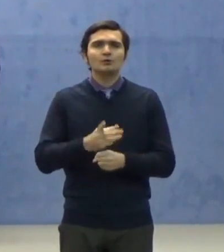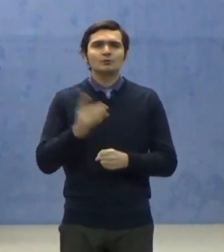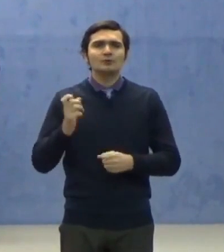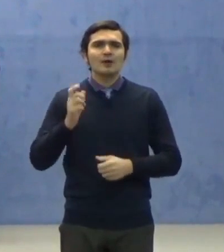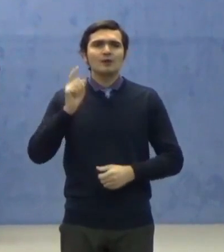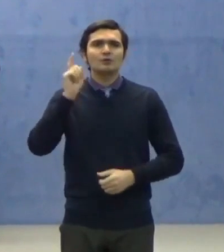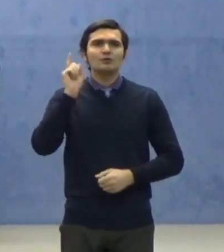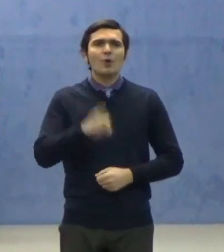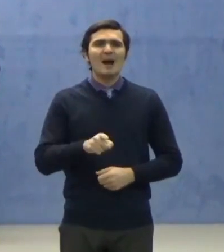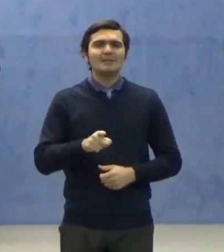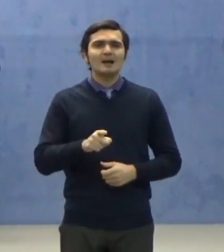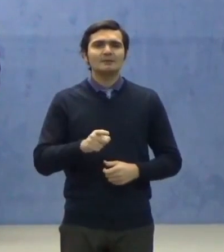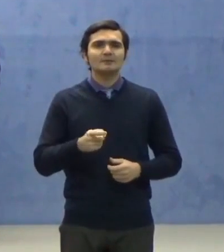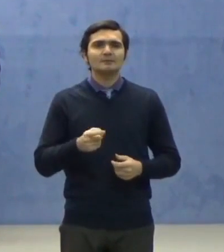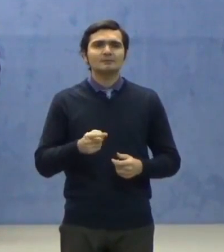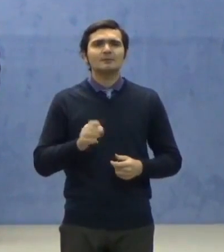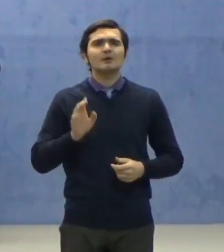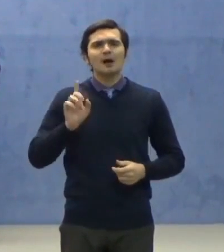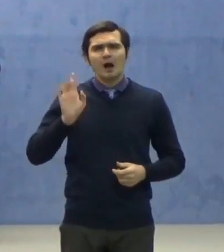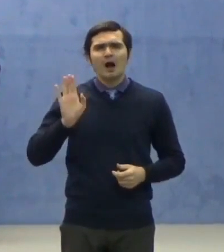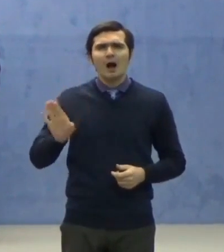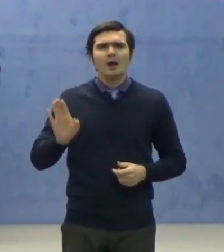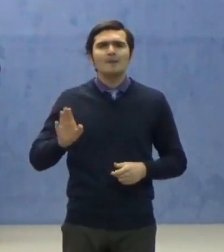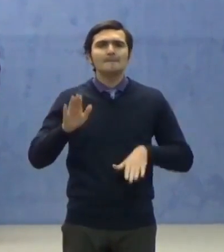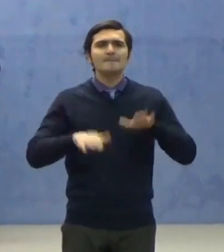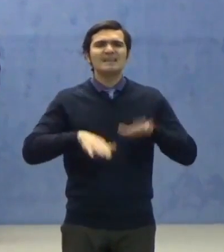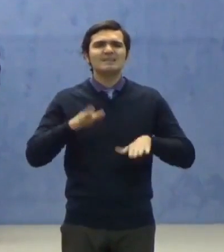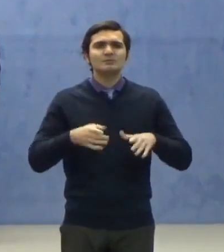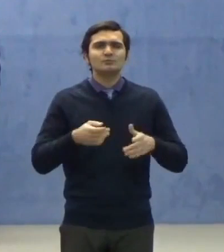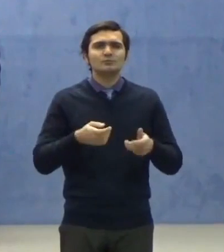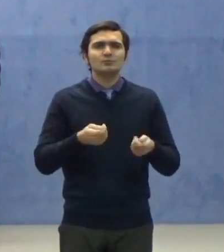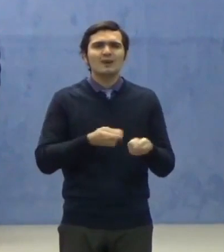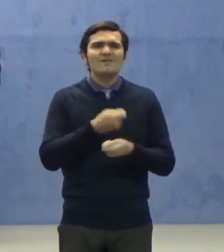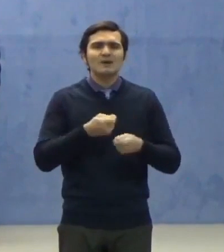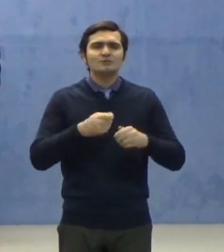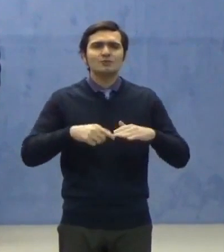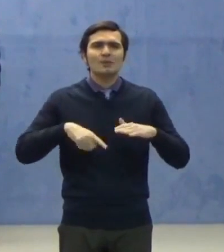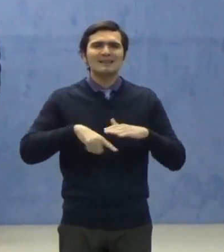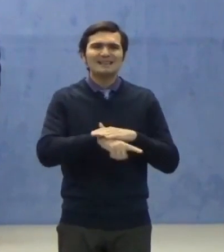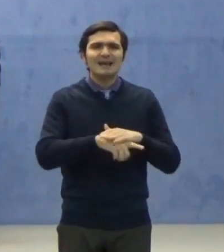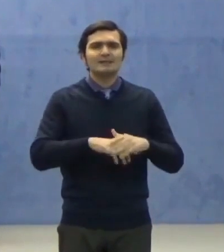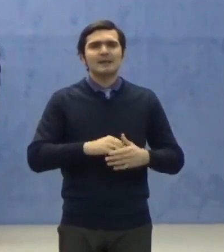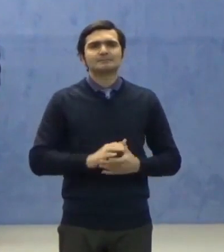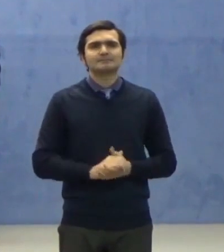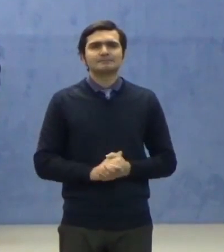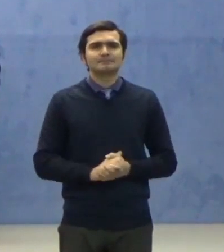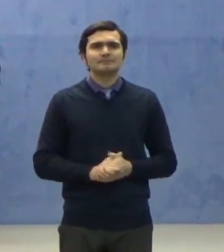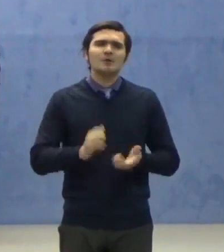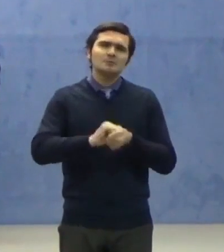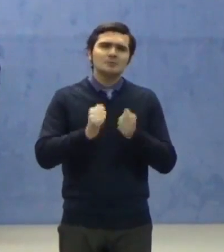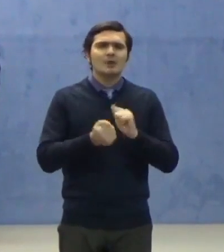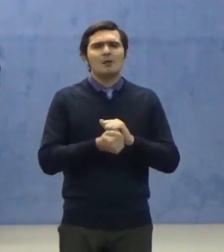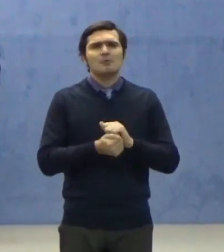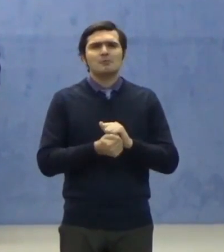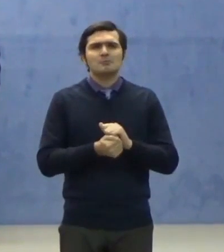al Ministrului Afacerilor Interne sau